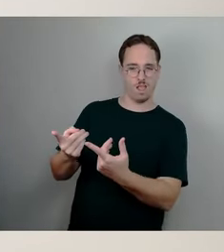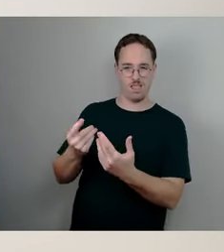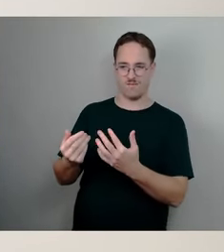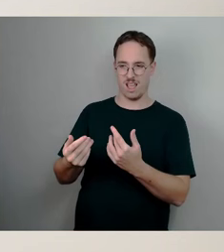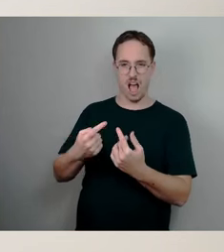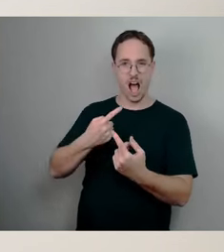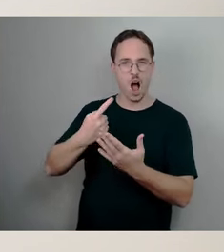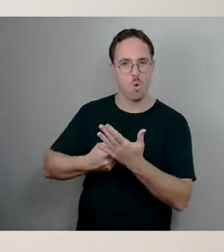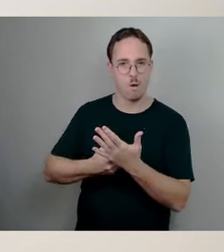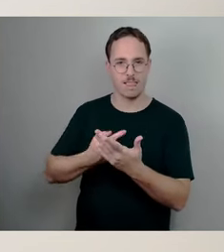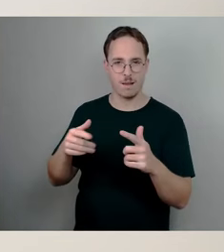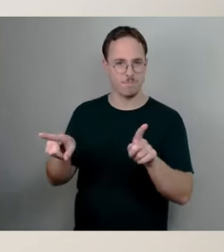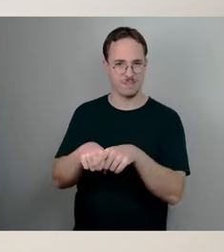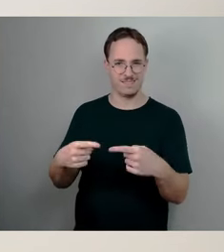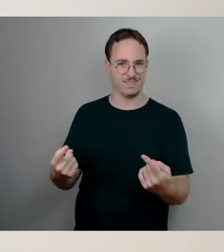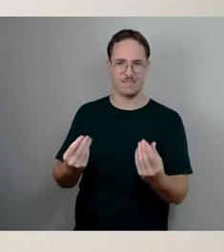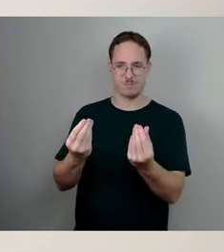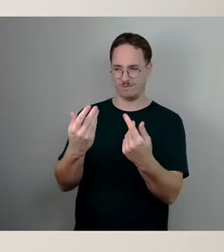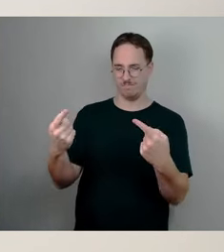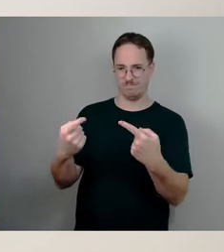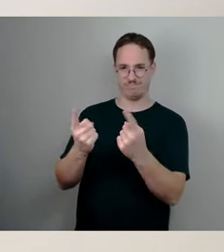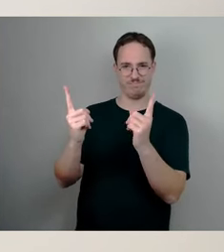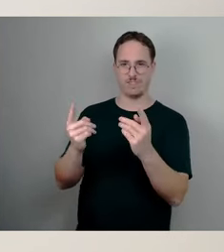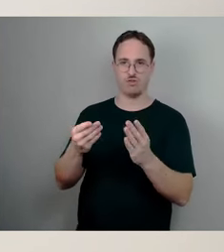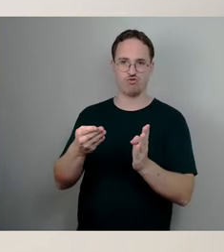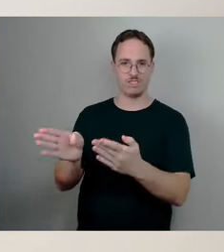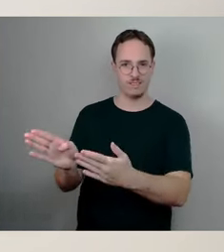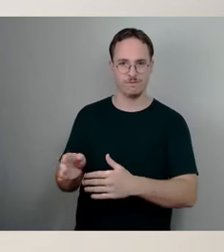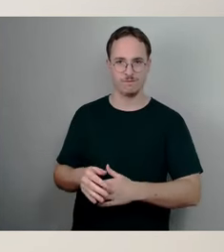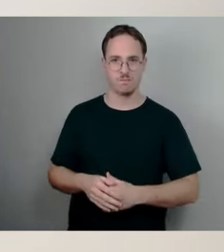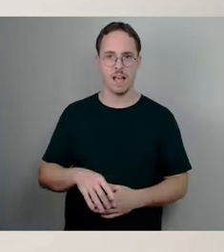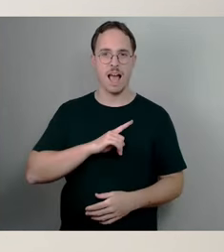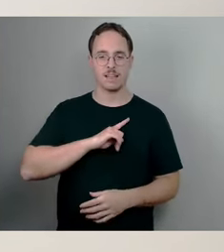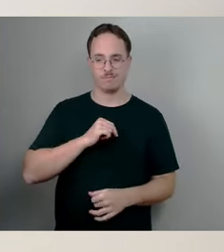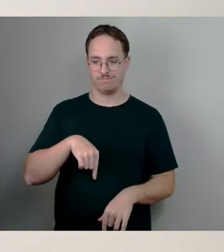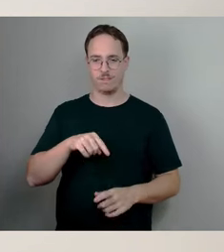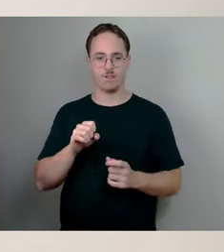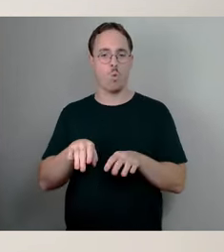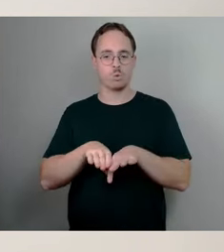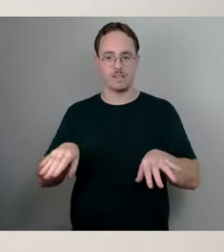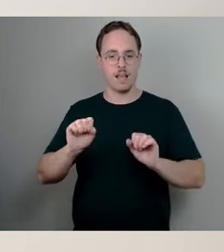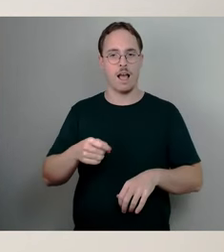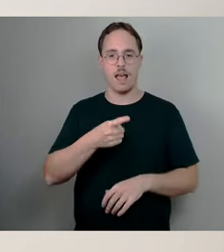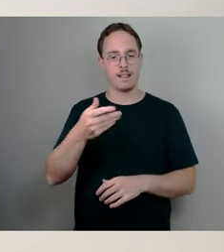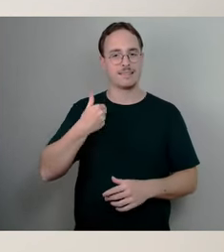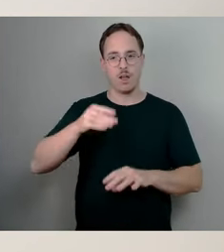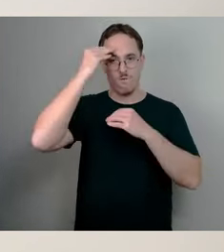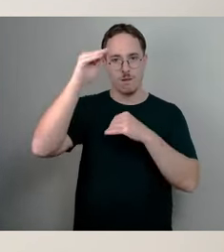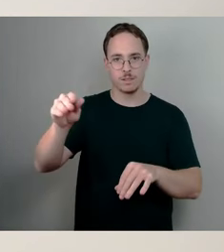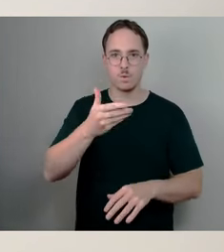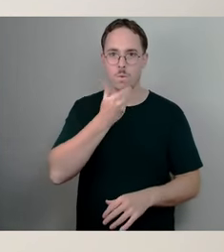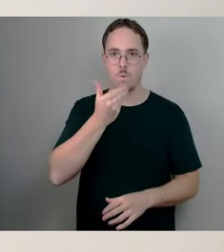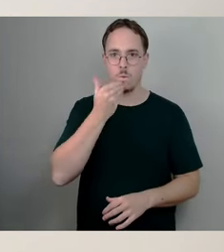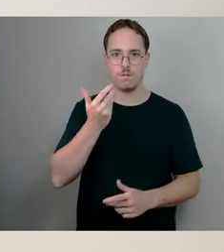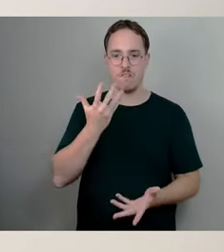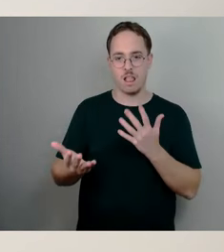auch grundsätzlich darauf verzichten können, die Träger zu informieren. Hätte ich auch grundsätzlich. Hätten sich vielleicht alle in Sicherheit